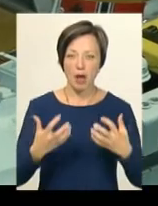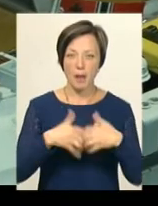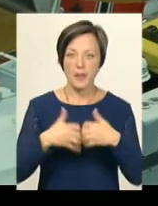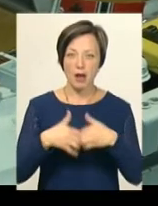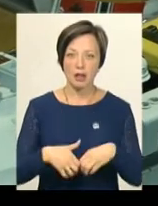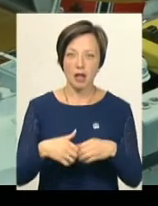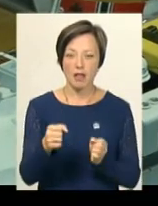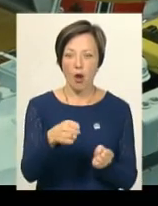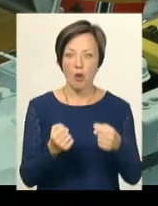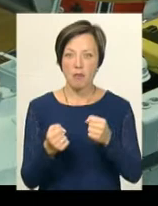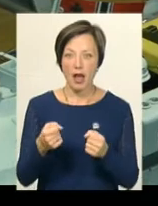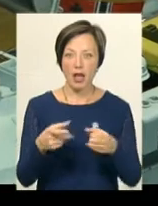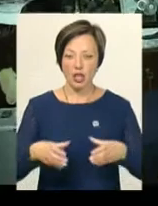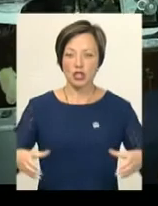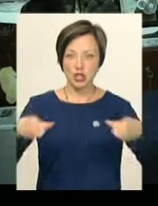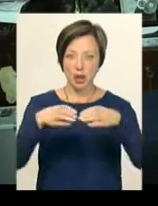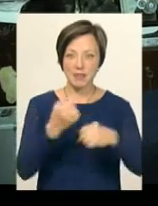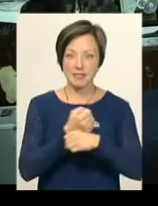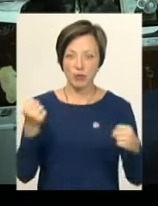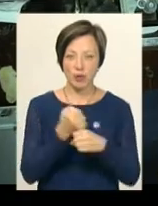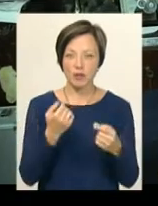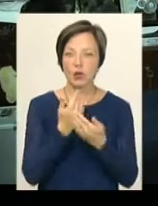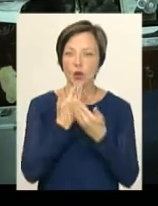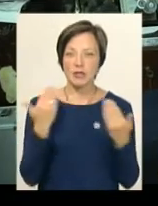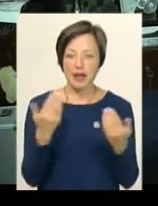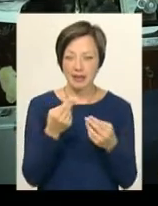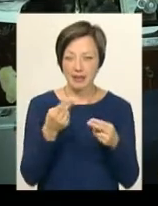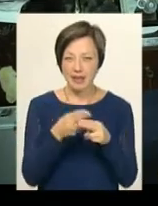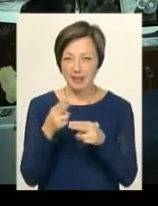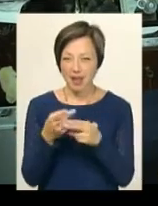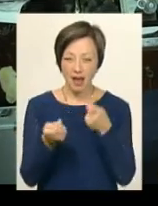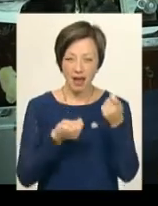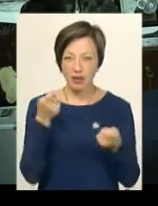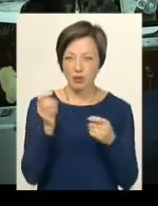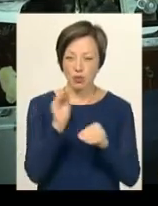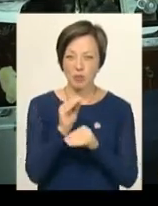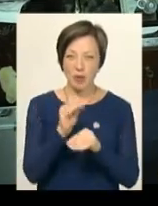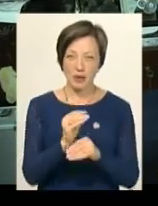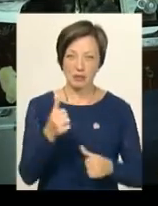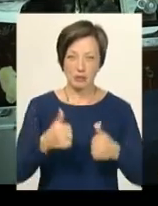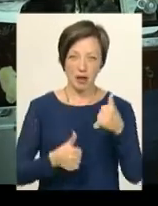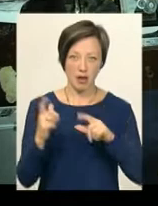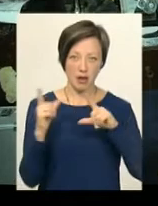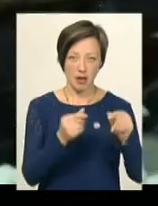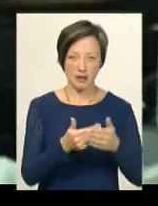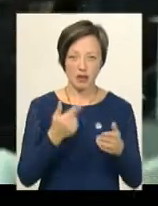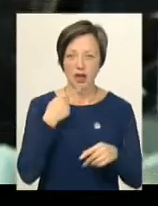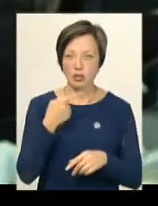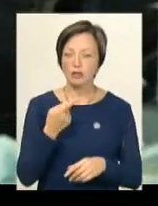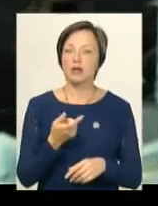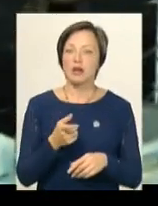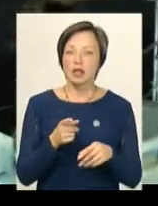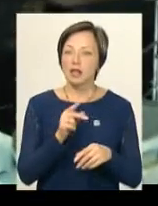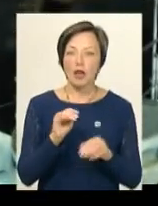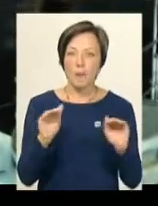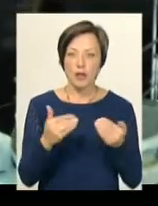на кормах та діжками з вибухівкою. Саме останні деталі наразі допрацьовує спортсмен перед виїздом на змагання, який називає не менш представницькими,